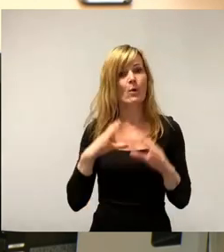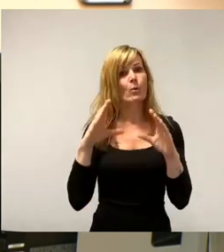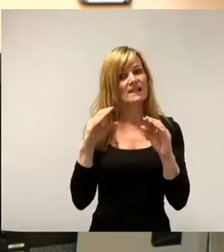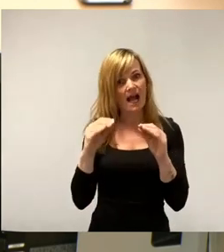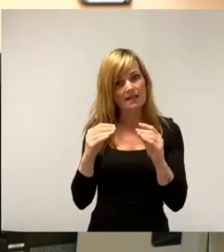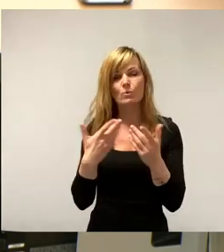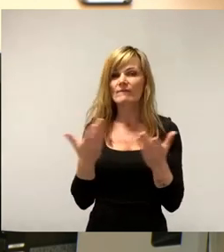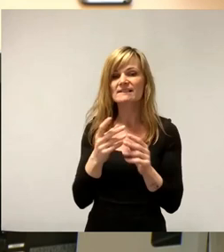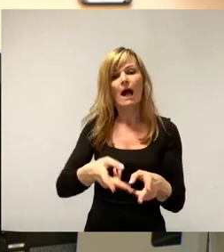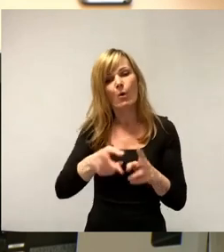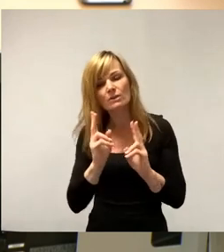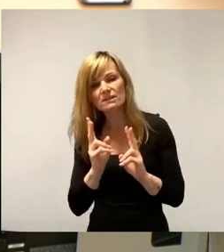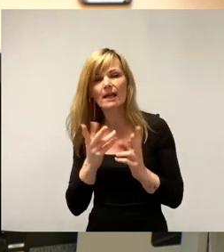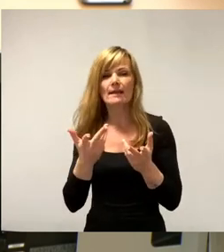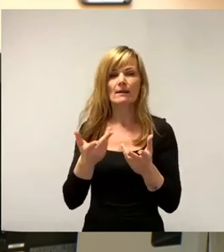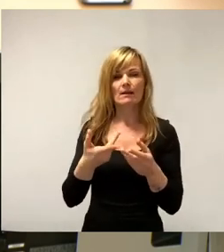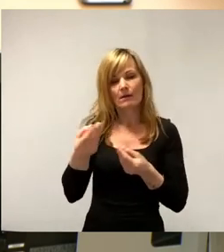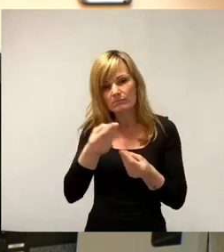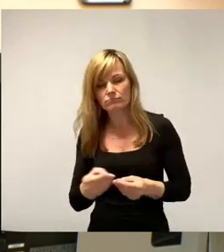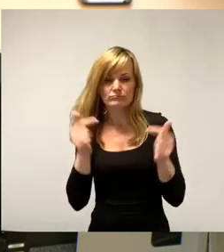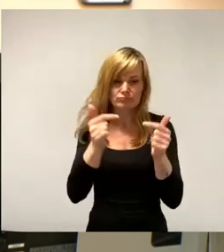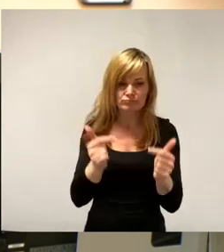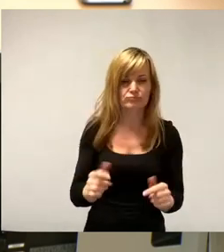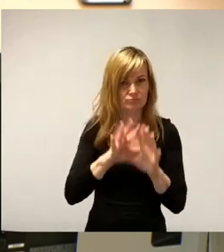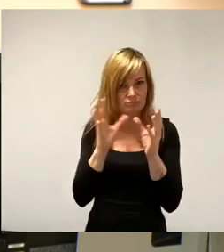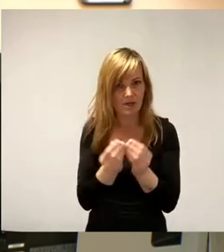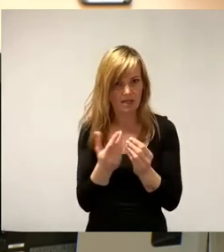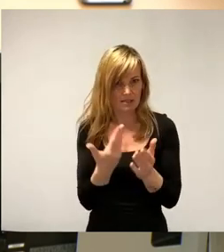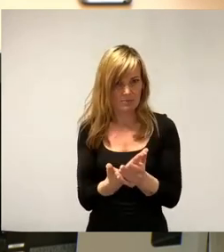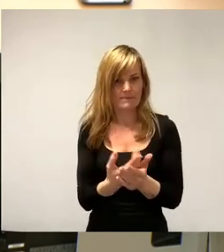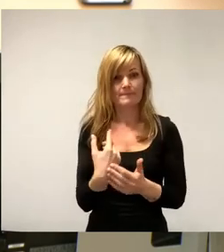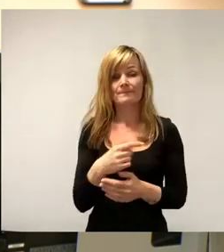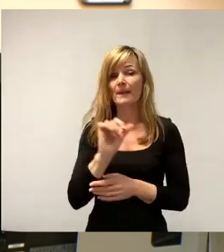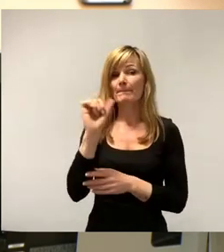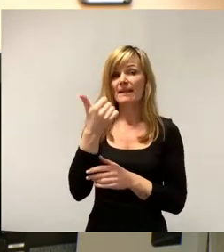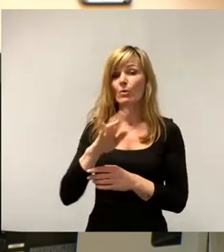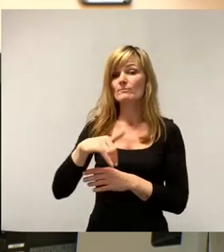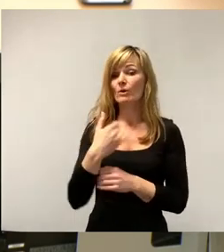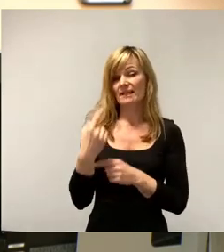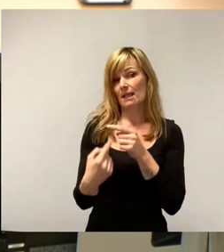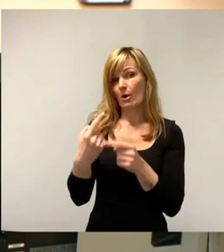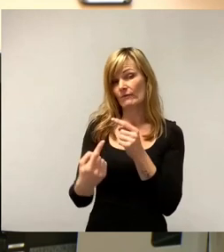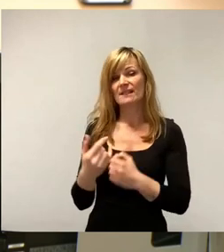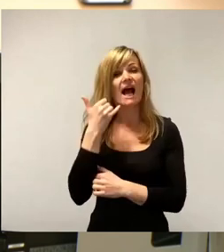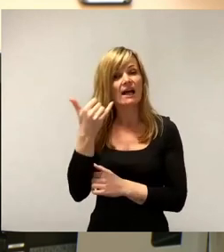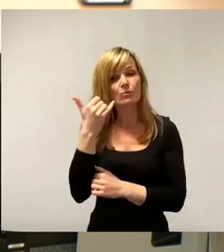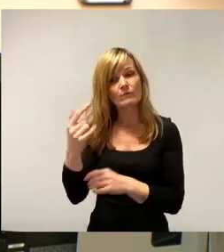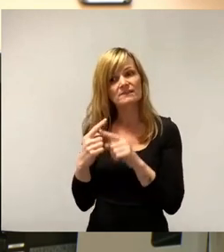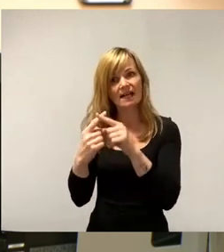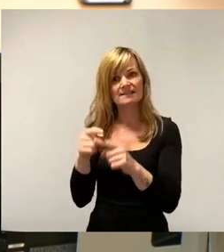Vermarktung und Verwaltung. Auch das noch als Pilotprojekt laufende Anruftaxi ist geplant fortzuführen.